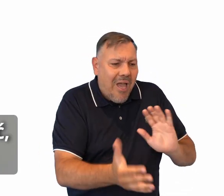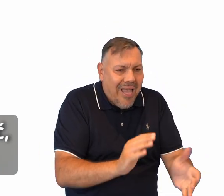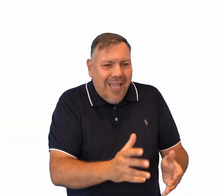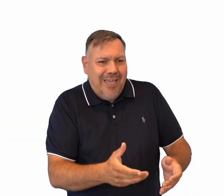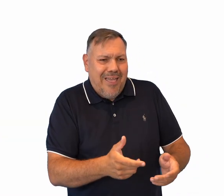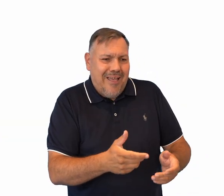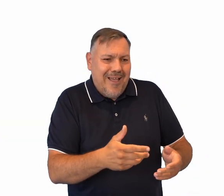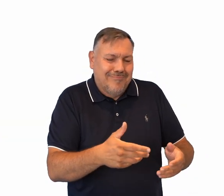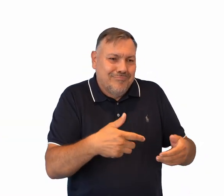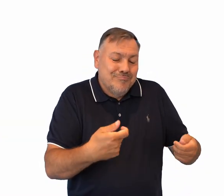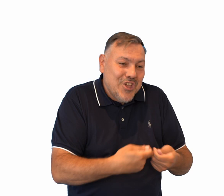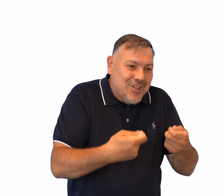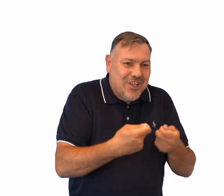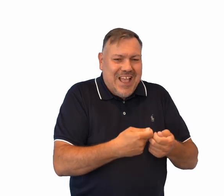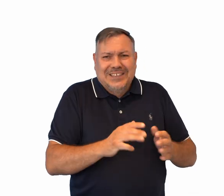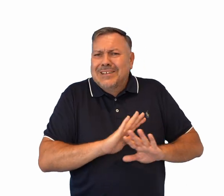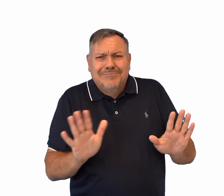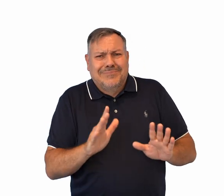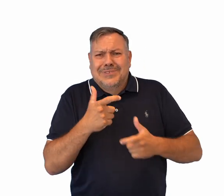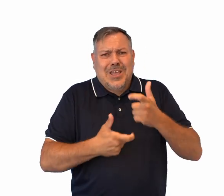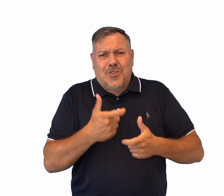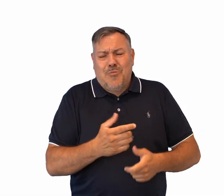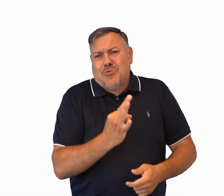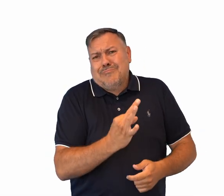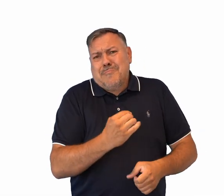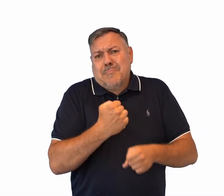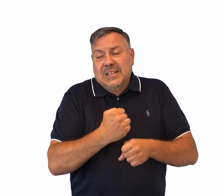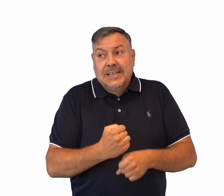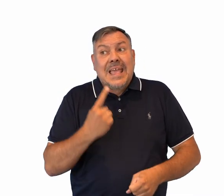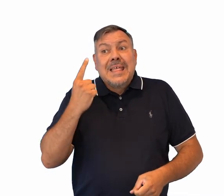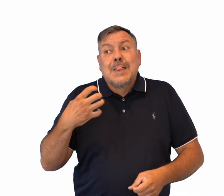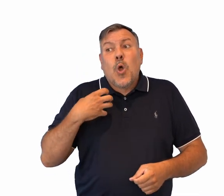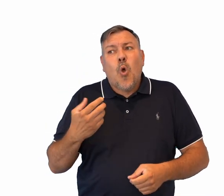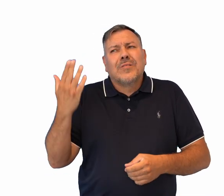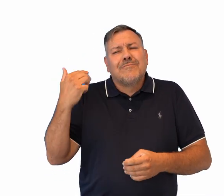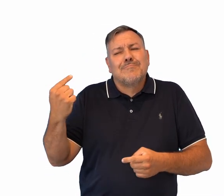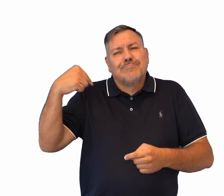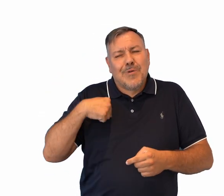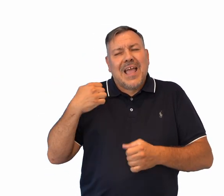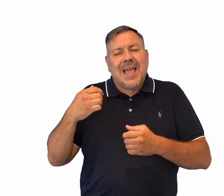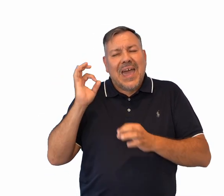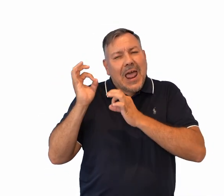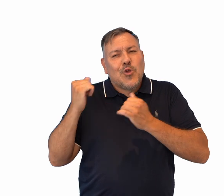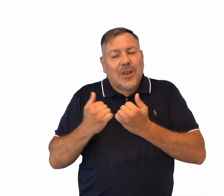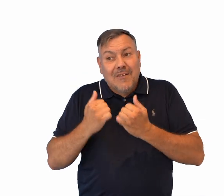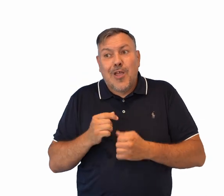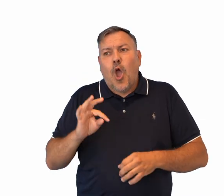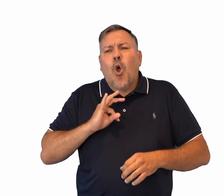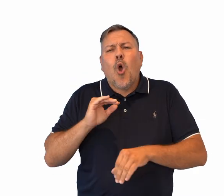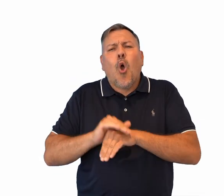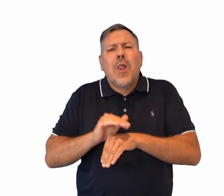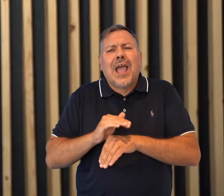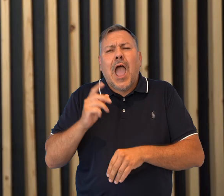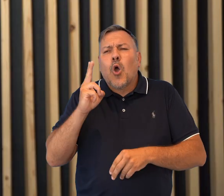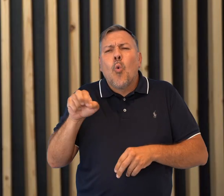nie można go głaskać, nie można mu przeszkadzać w jego codziennej pracy. Jednym z moich gości w Radiu Kraków był mój kolega Kuba, który opowiadał mi o